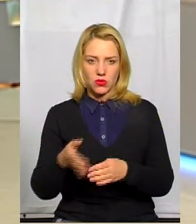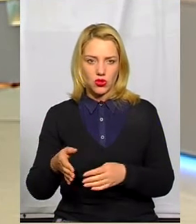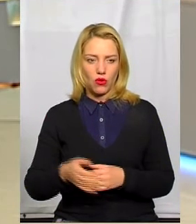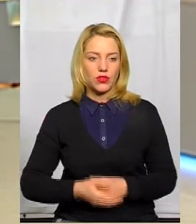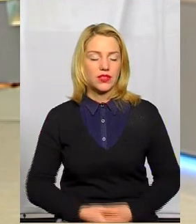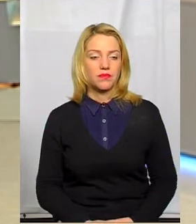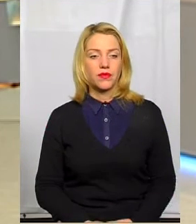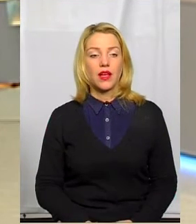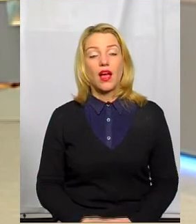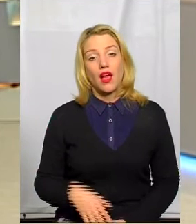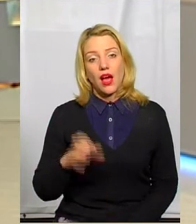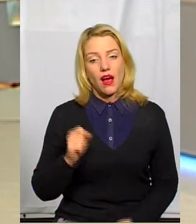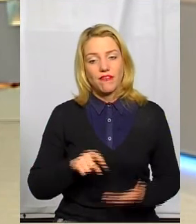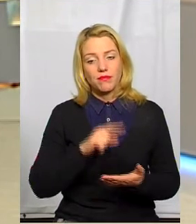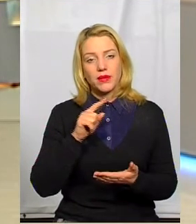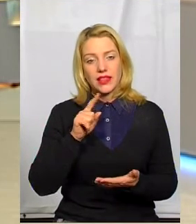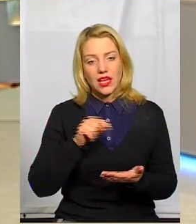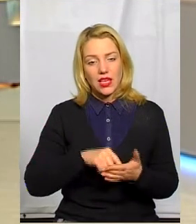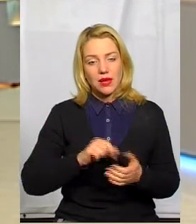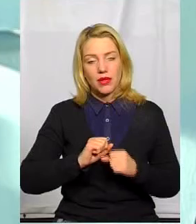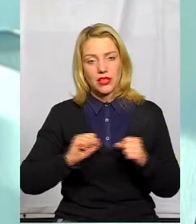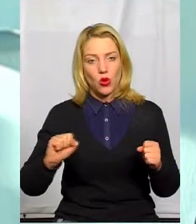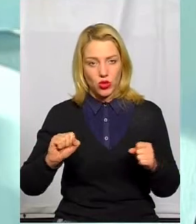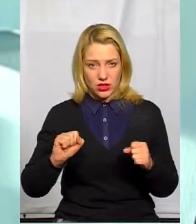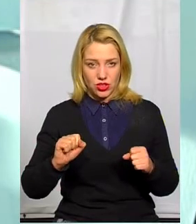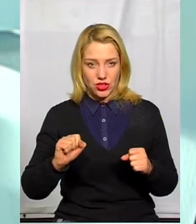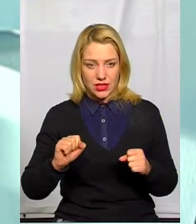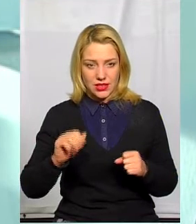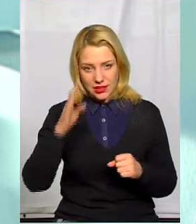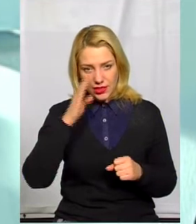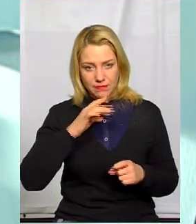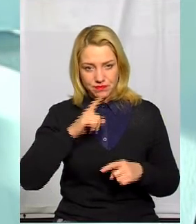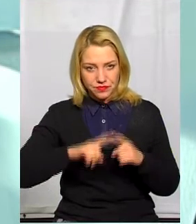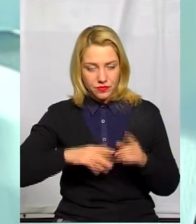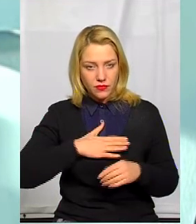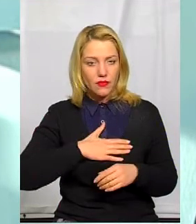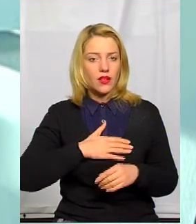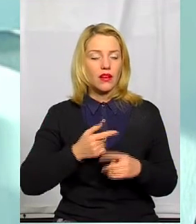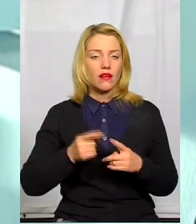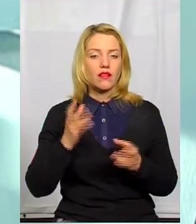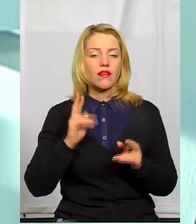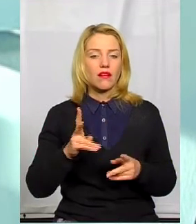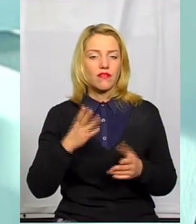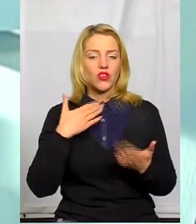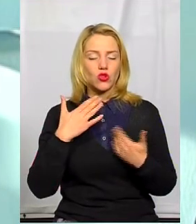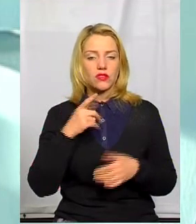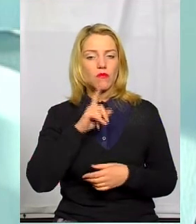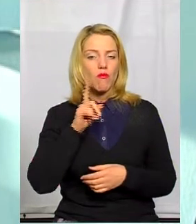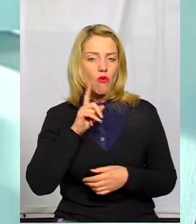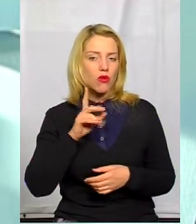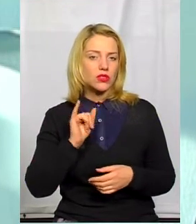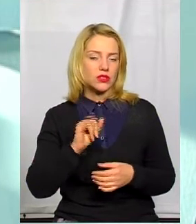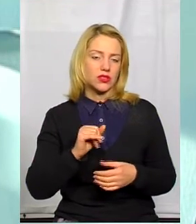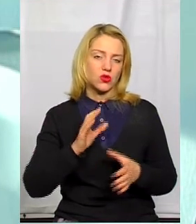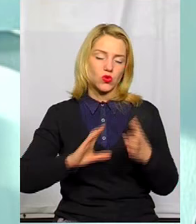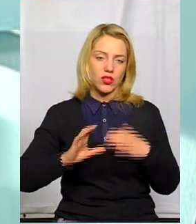От, а в питанні патріотичності, ви розумієте, значить, чи того, як відноситься молодь, студентство